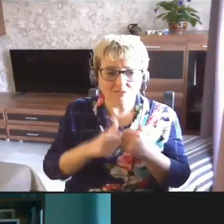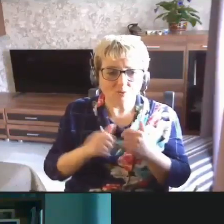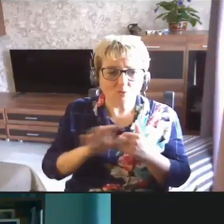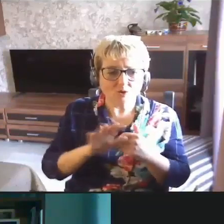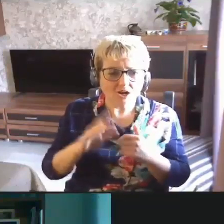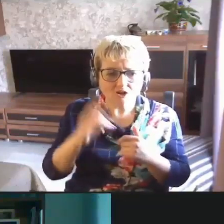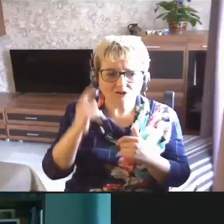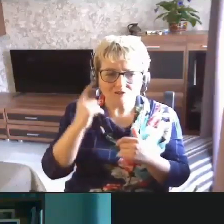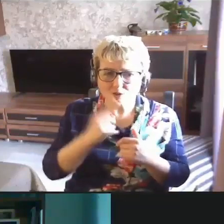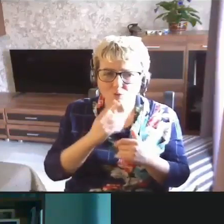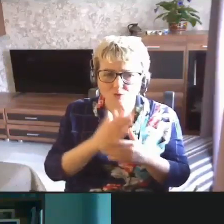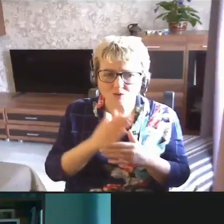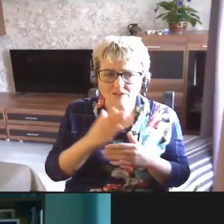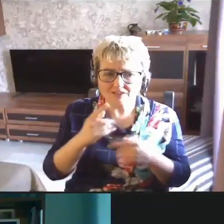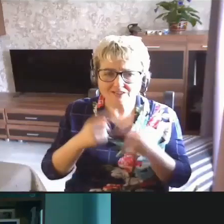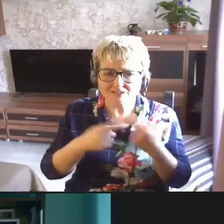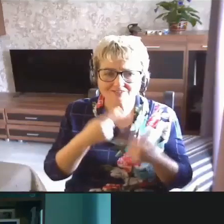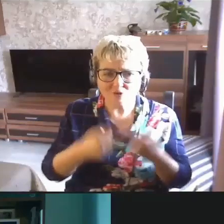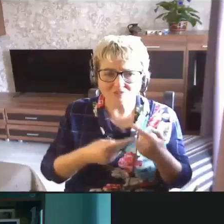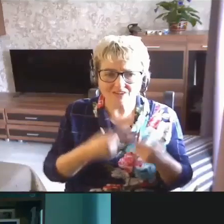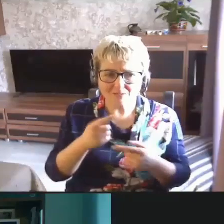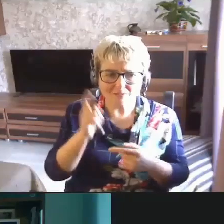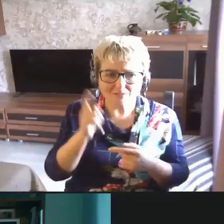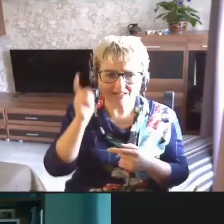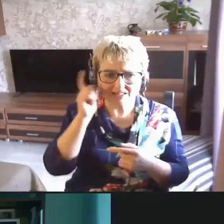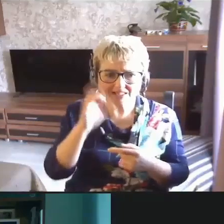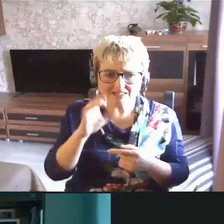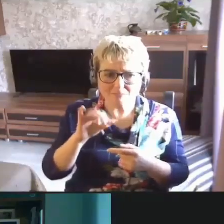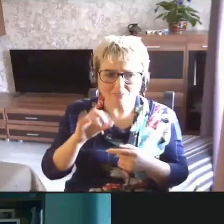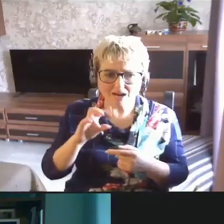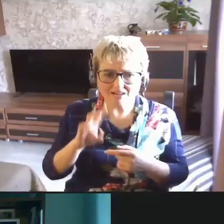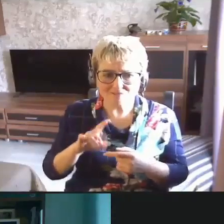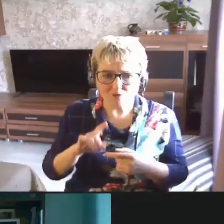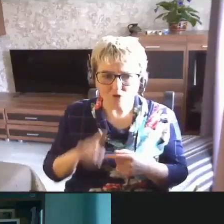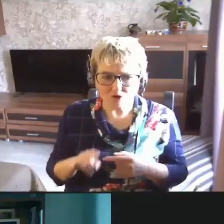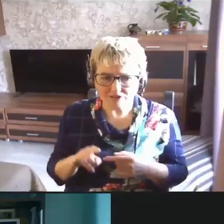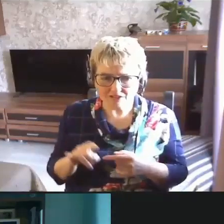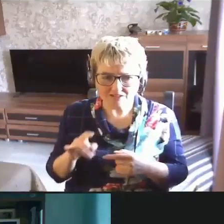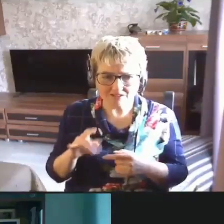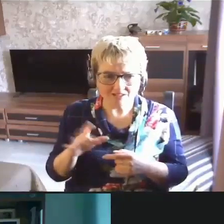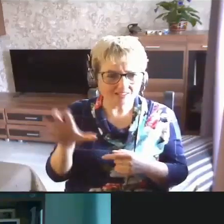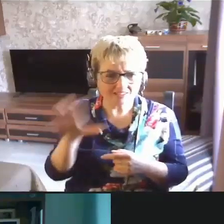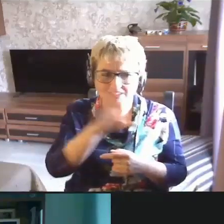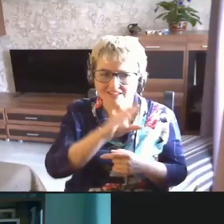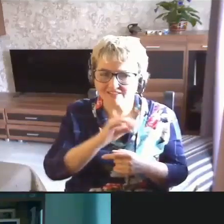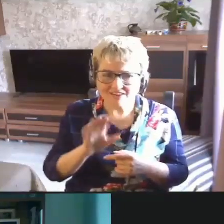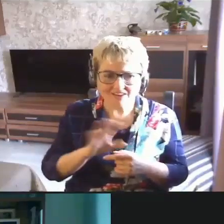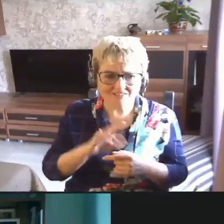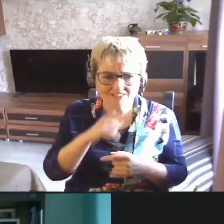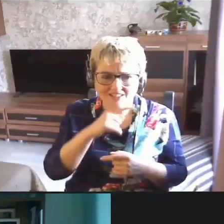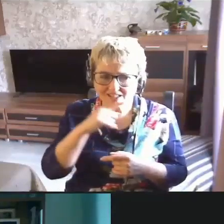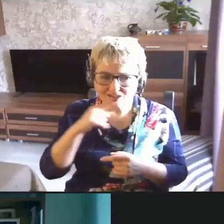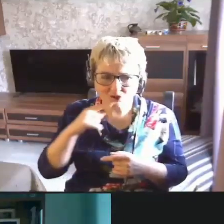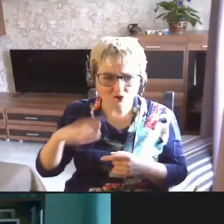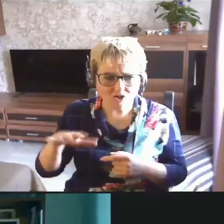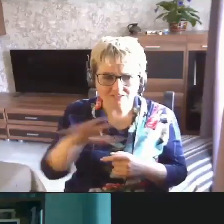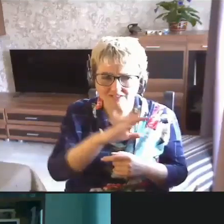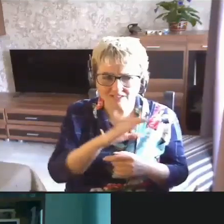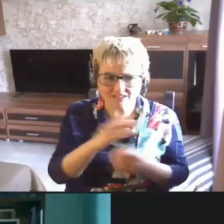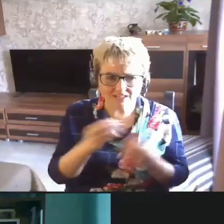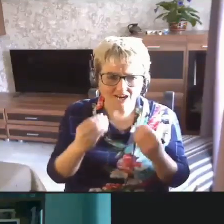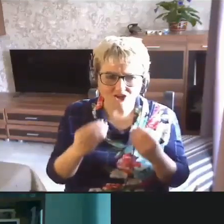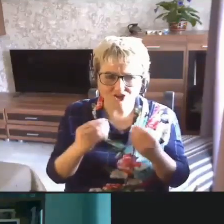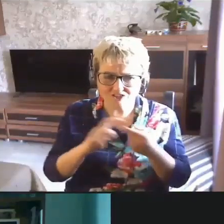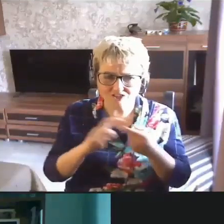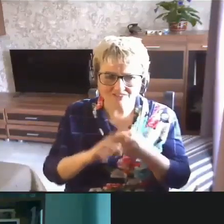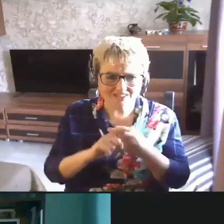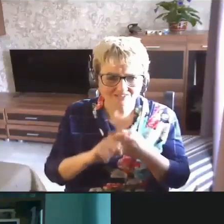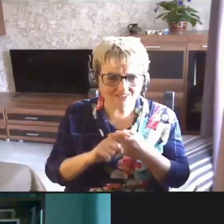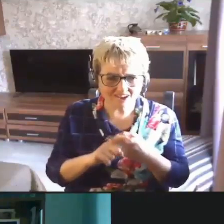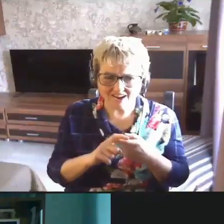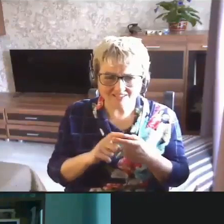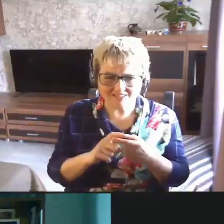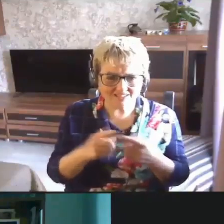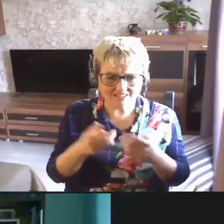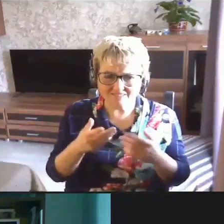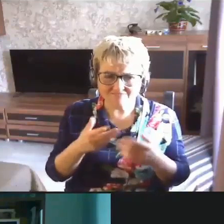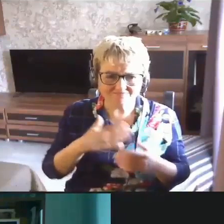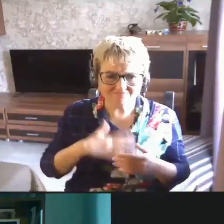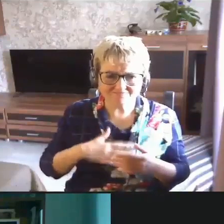есть современные смартфоны, естественно, во всей России охватывается качество связи,